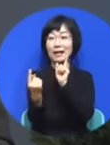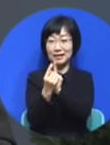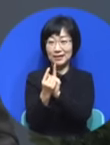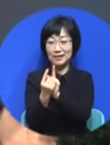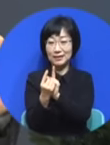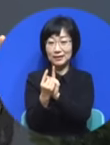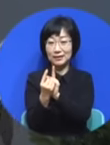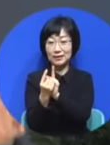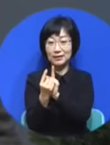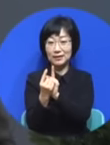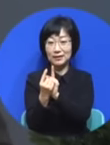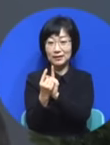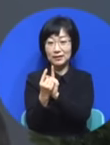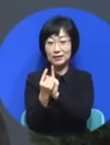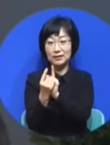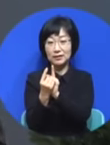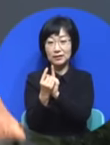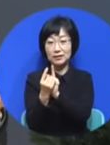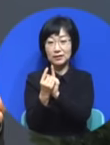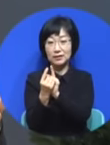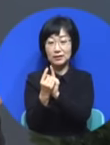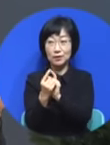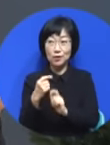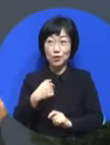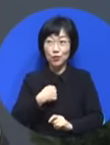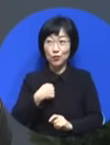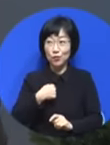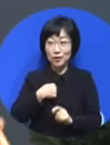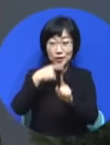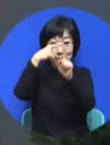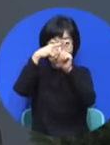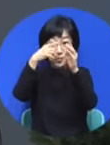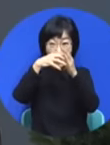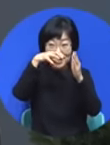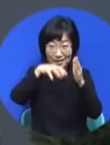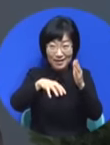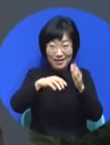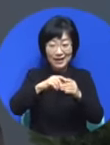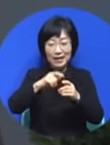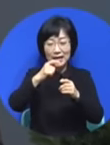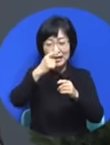저희 교회 예배들로 오시고 전도 계속해요.